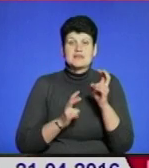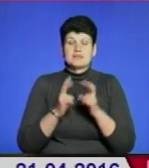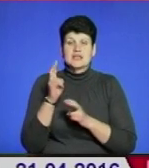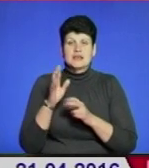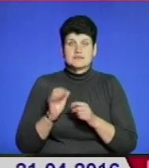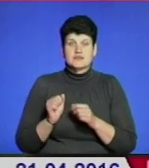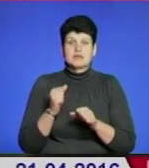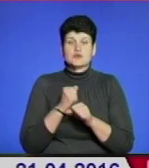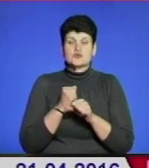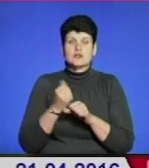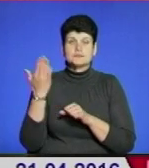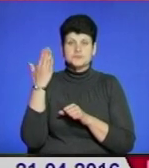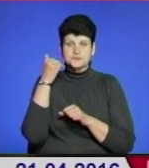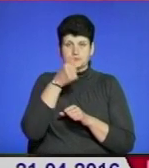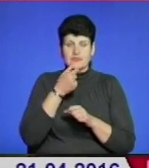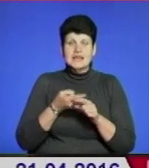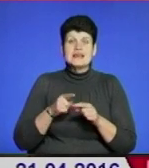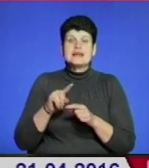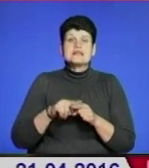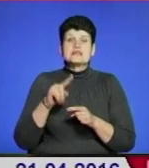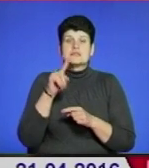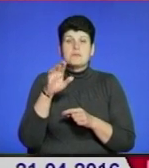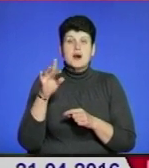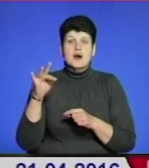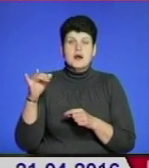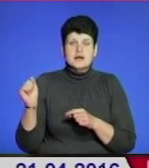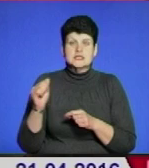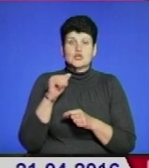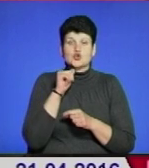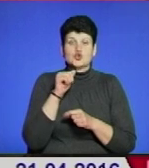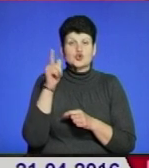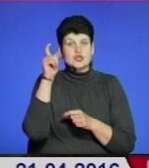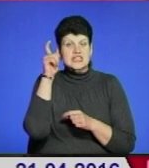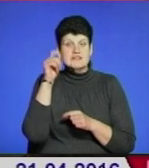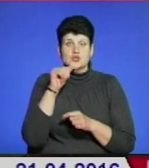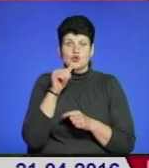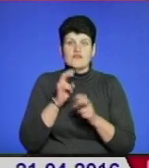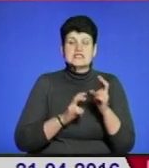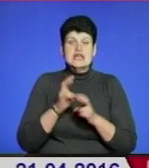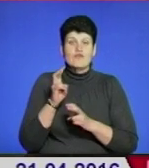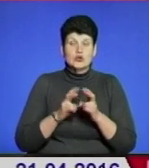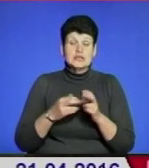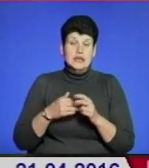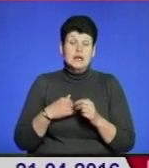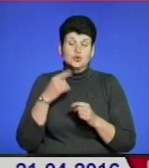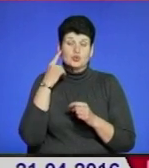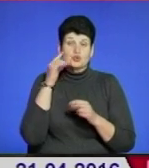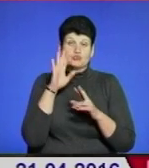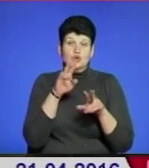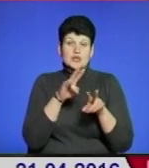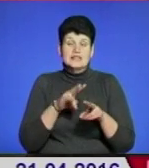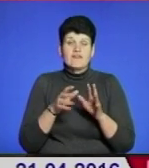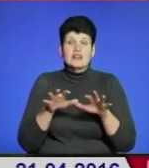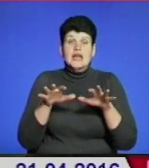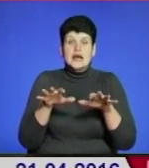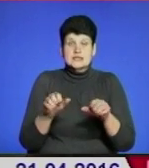році працювали, це Збаражський цукровий завод і Чортківський. Я думаю, що буде розглядатися власниками і